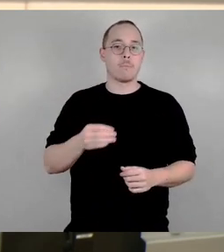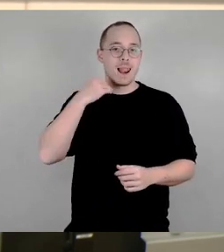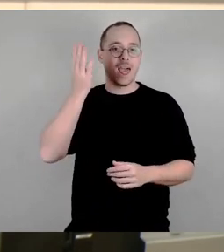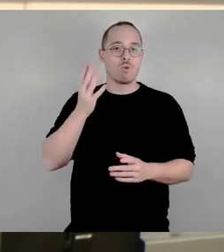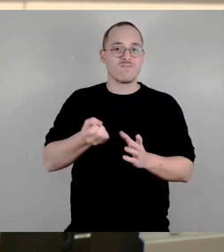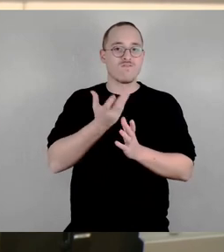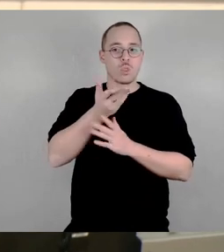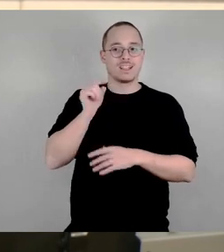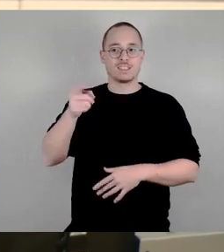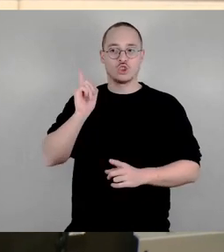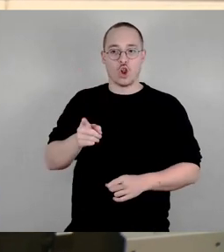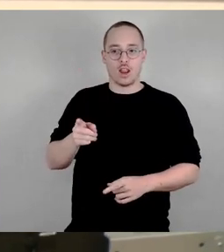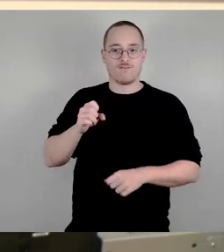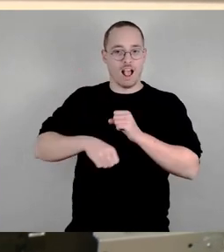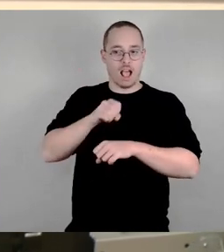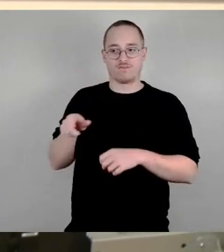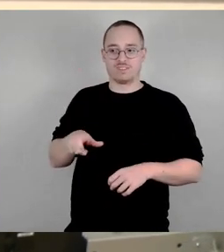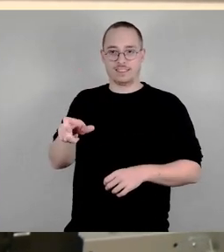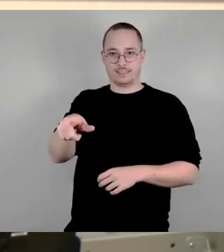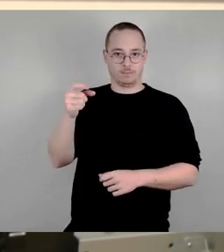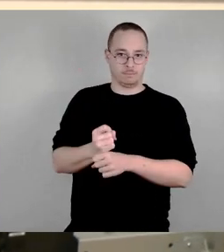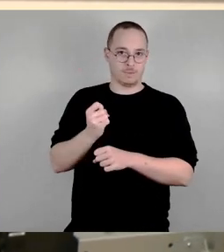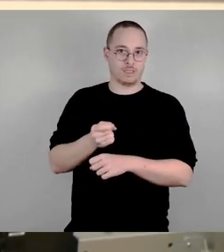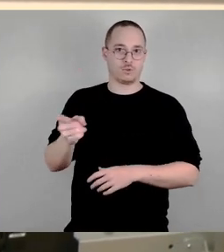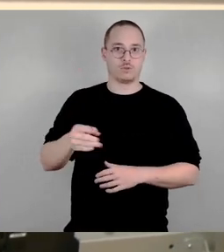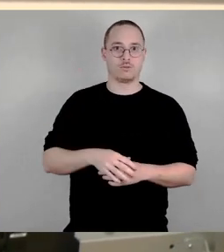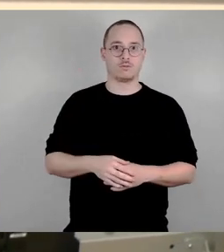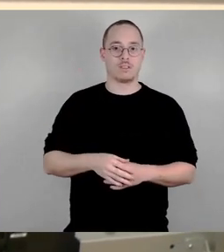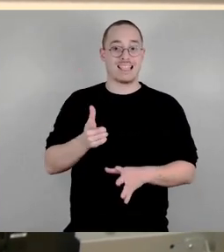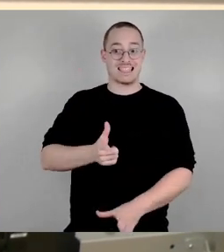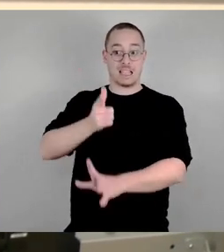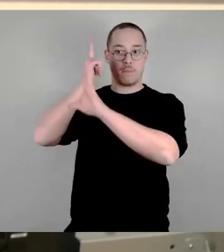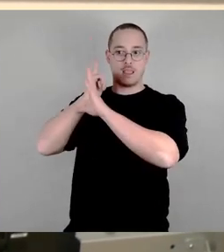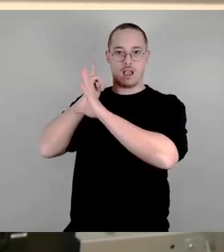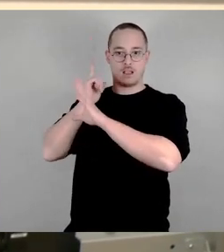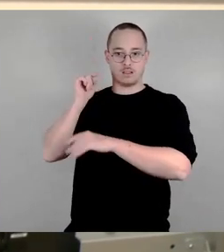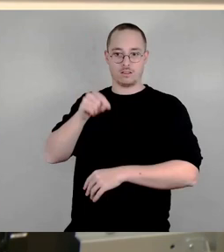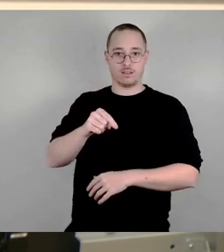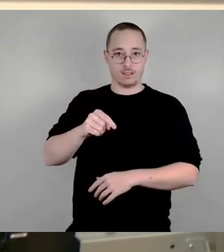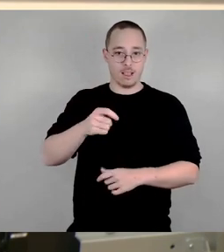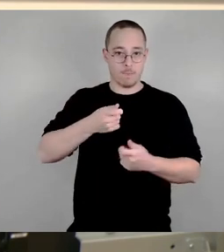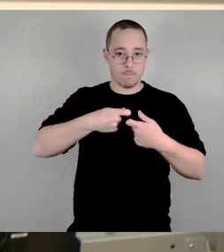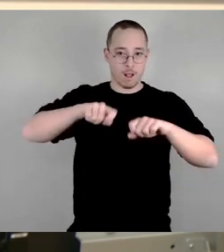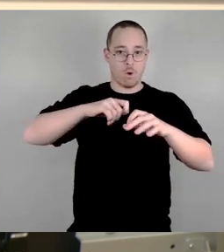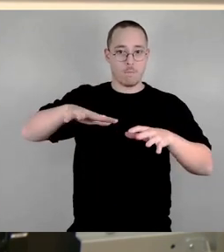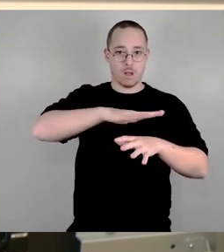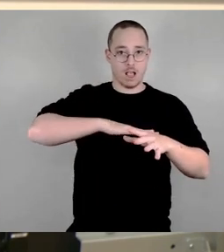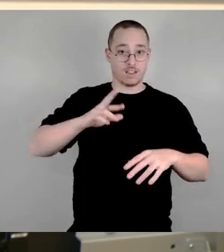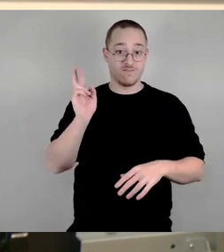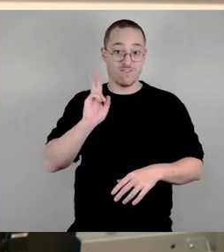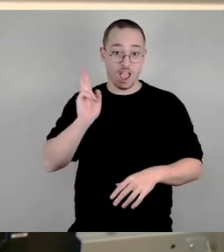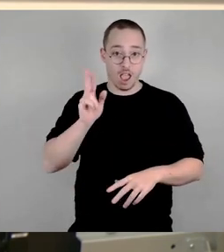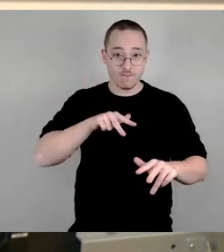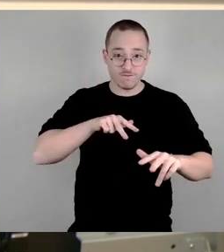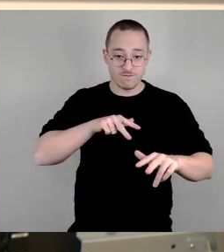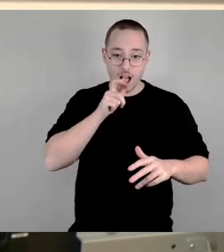Wer war die letzten sieben Jahre in dieser Stadtverwaltung dafür verantwortlich für den Baubereich? Die letzten Jahre Bürgermeister Kühn und vorher der